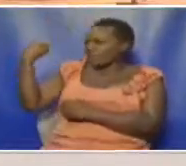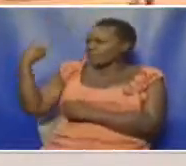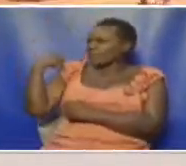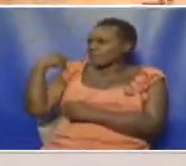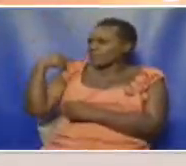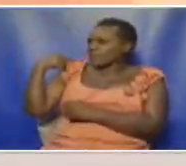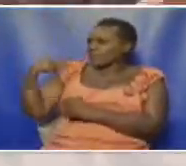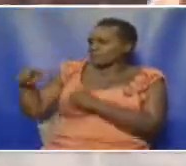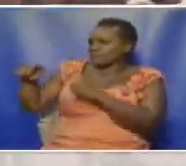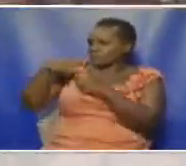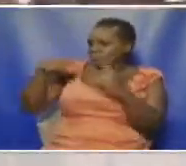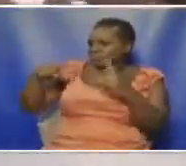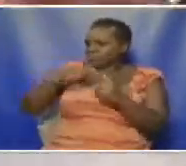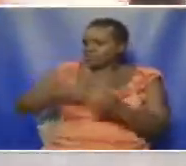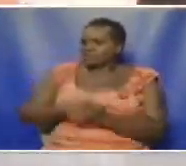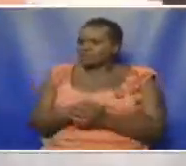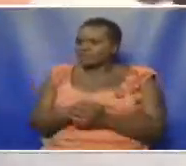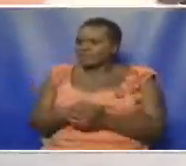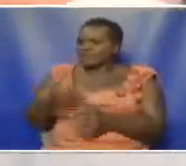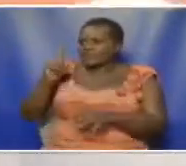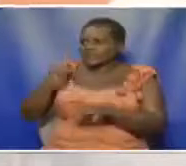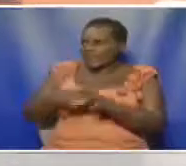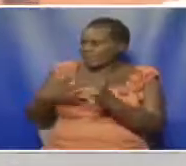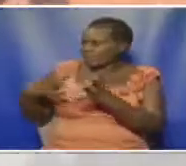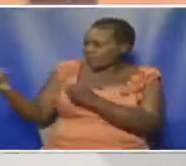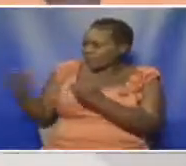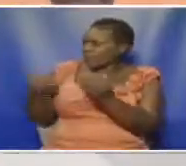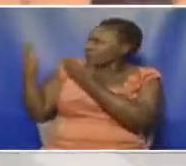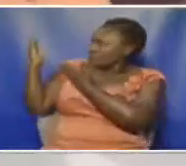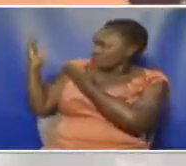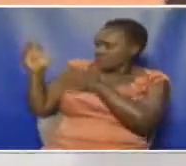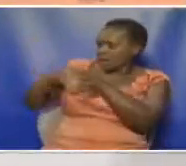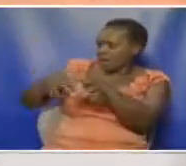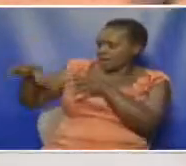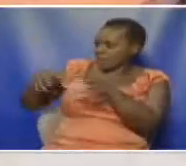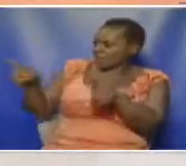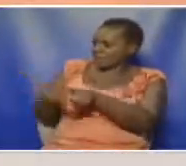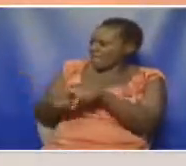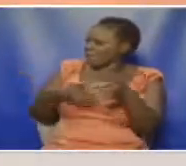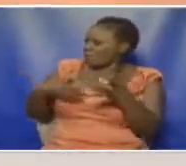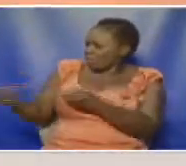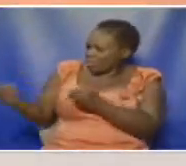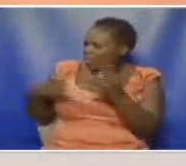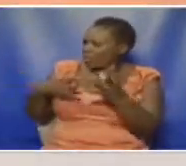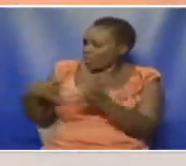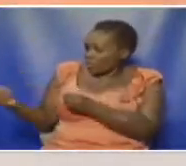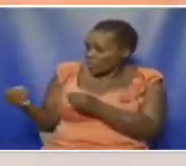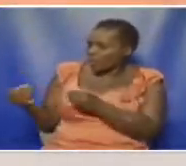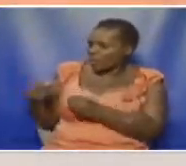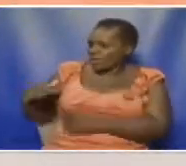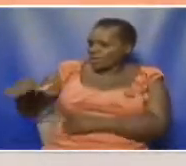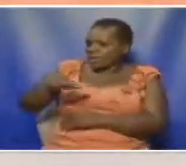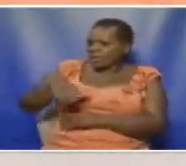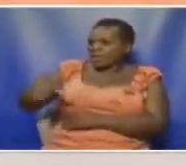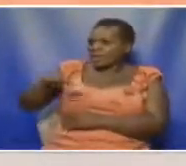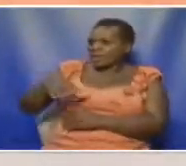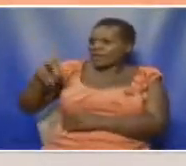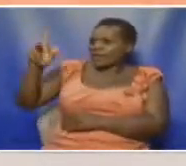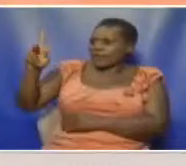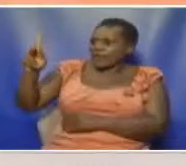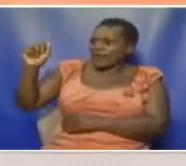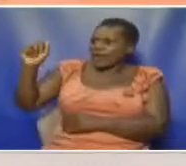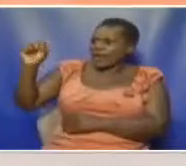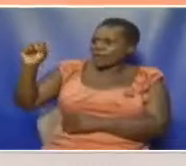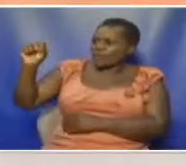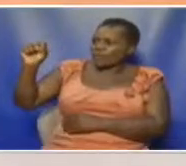zaidi kufamiwa Amtizamaji wanakotoka watu hawa na mifungu hawa mbao wako hapa ni katika eneo la Kapkusum